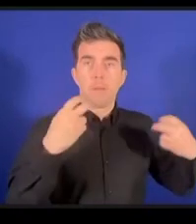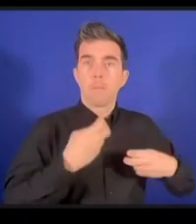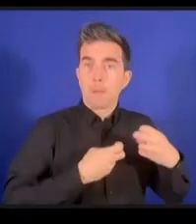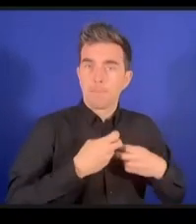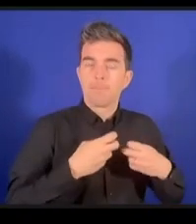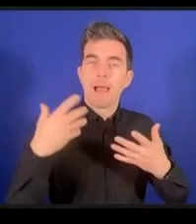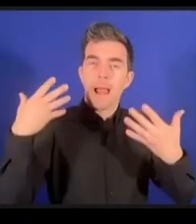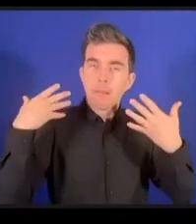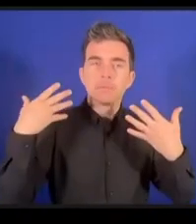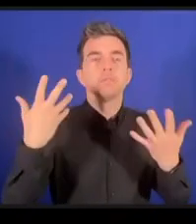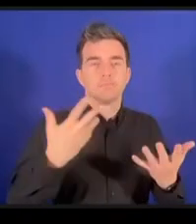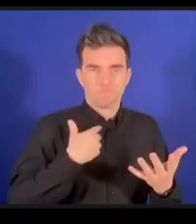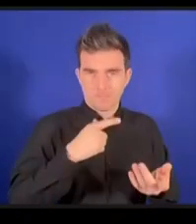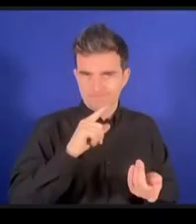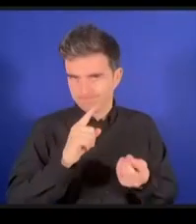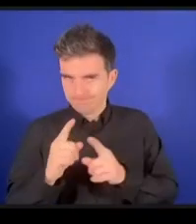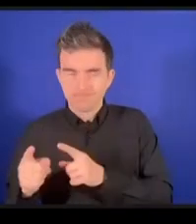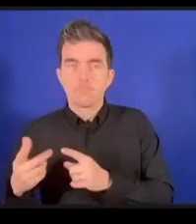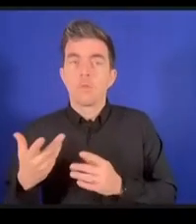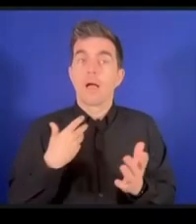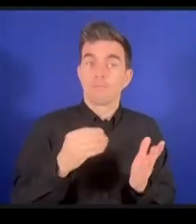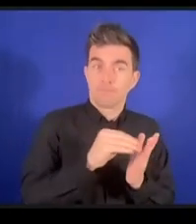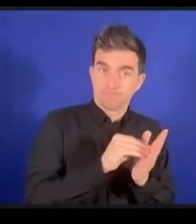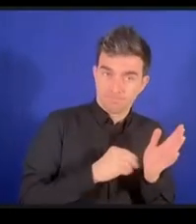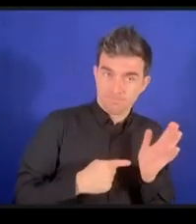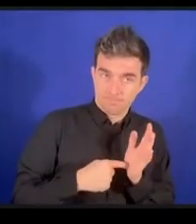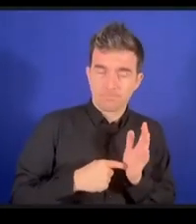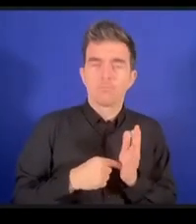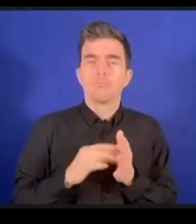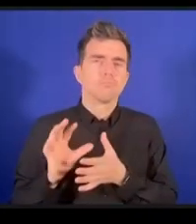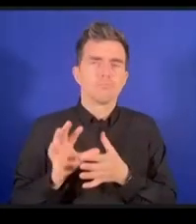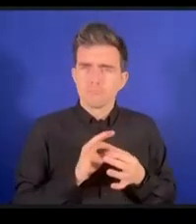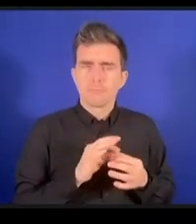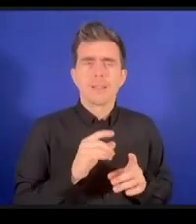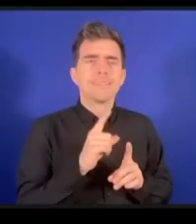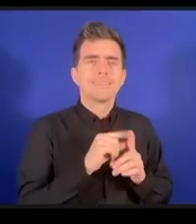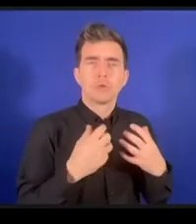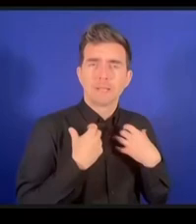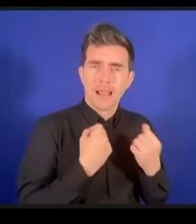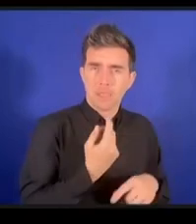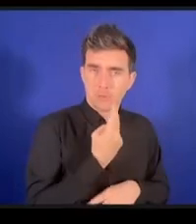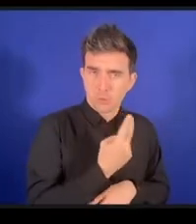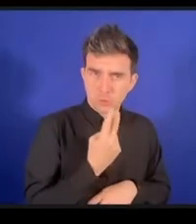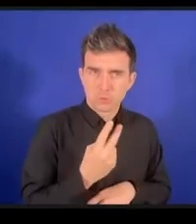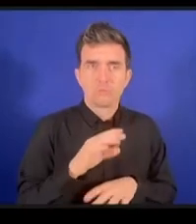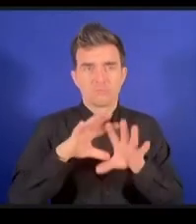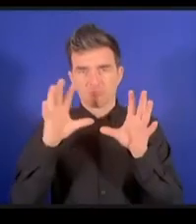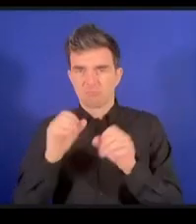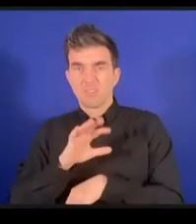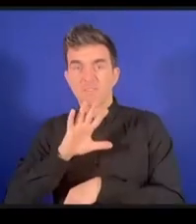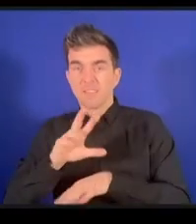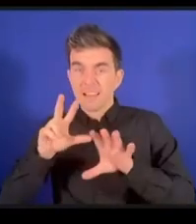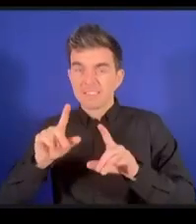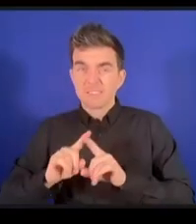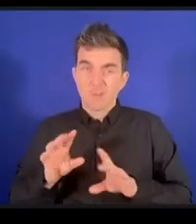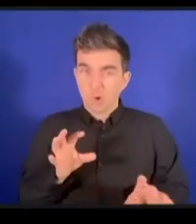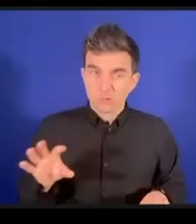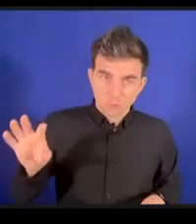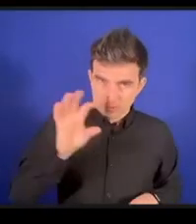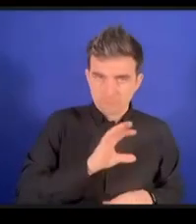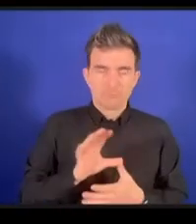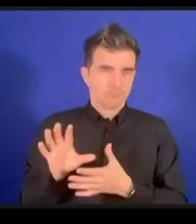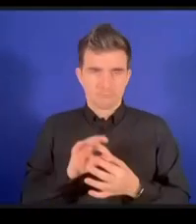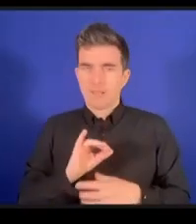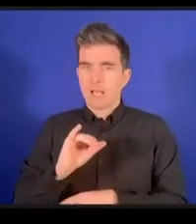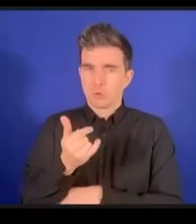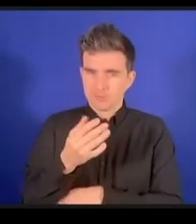私は世界の80%の人が健康に対するアクセスを持っていませんそして健